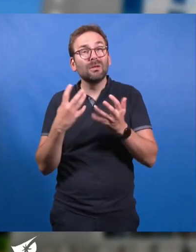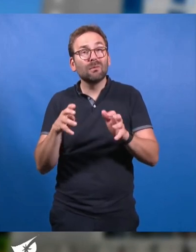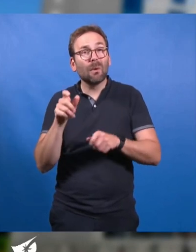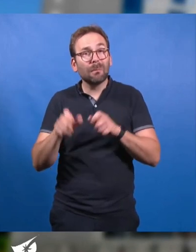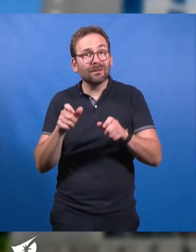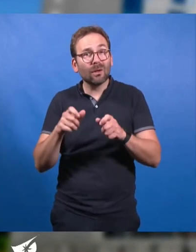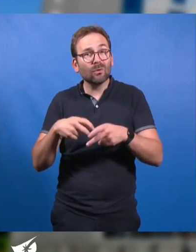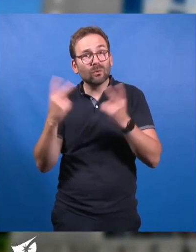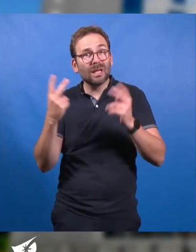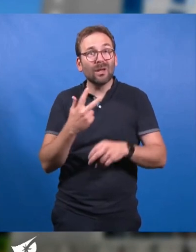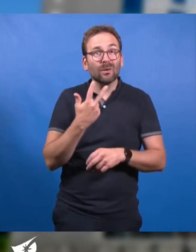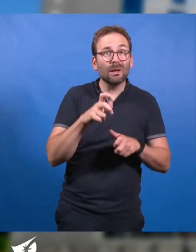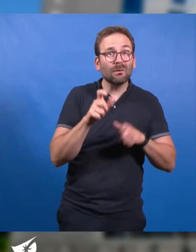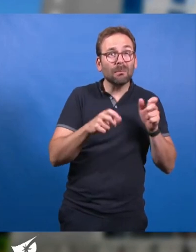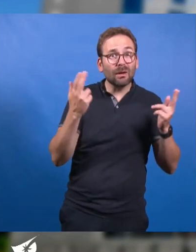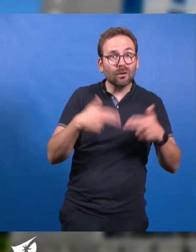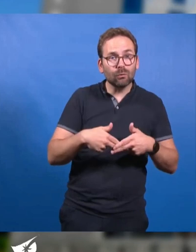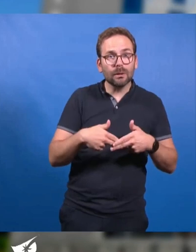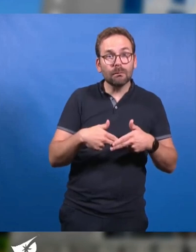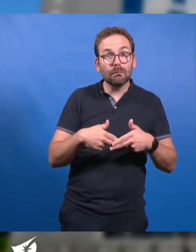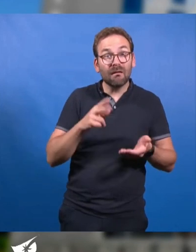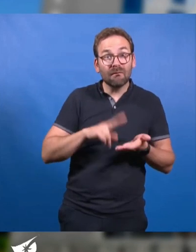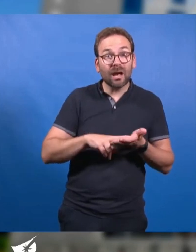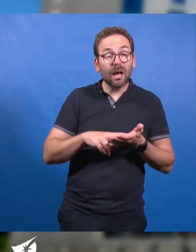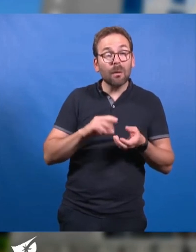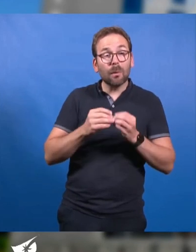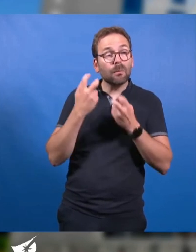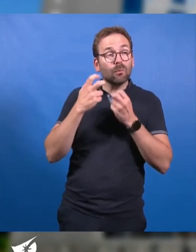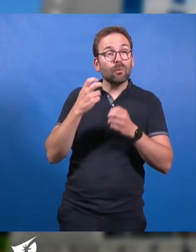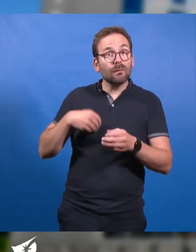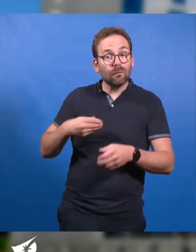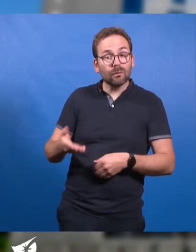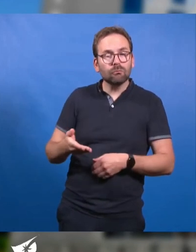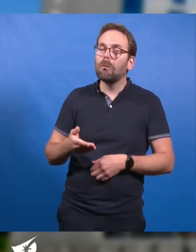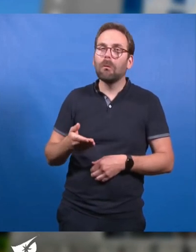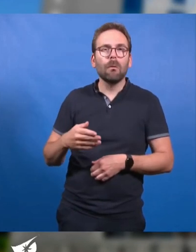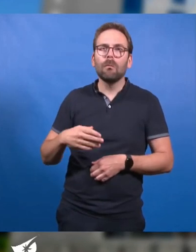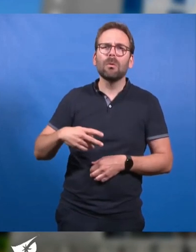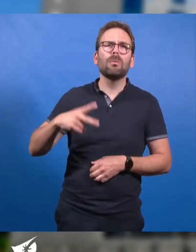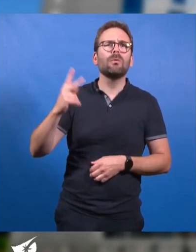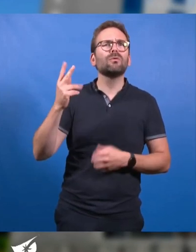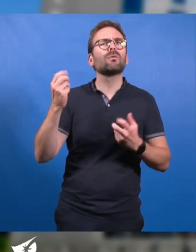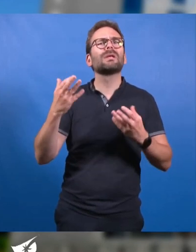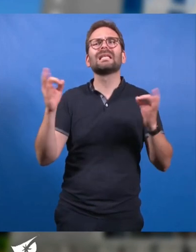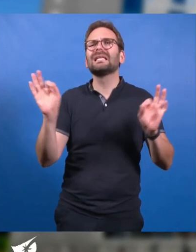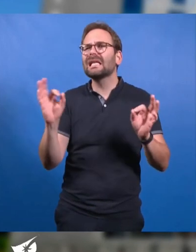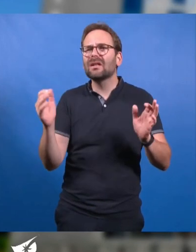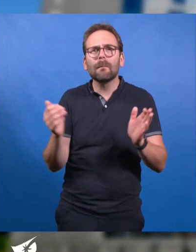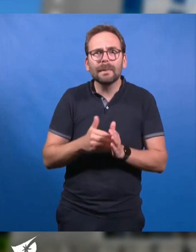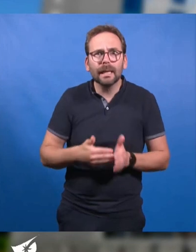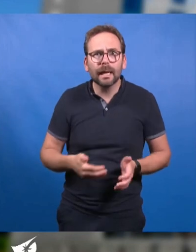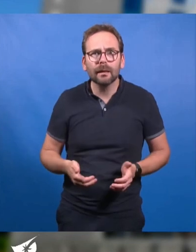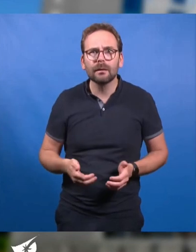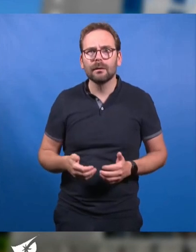journée et 300 personnes la nuit souffrent des nuisances sonores. En réalité, ce sont des dizaines de milliers de personnes qui sont concernées,